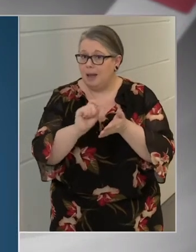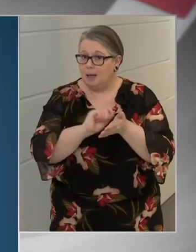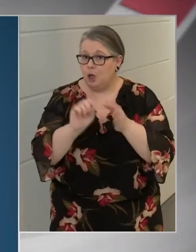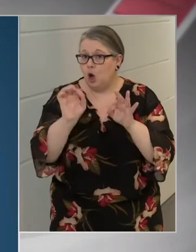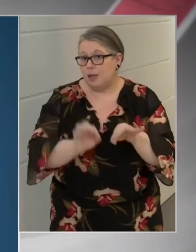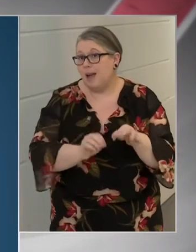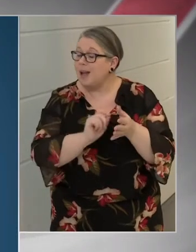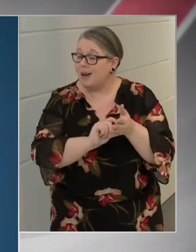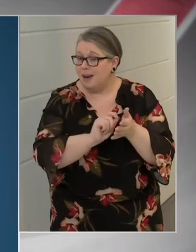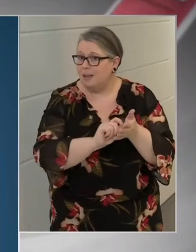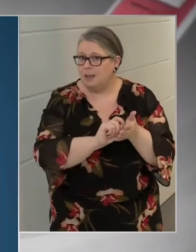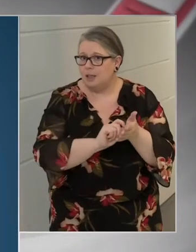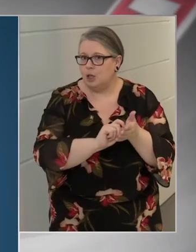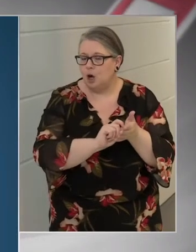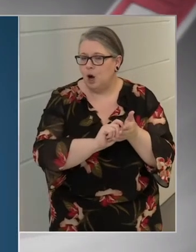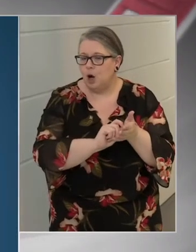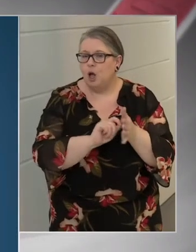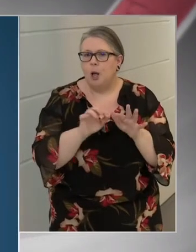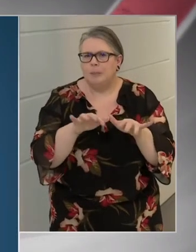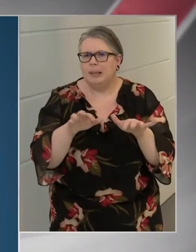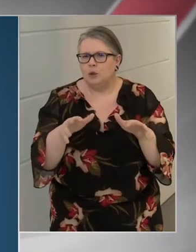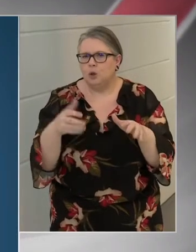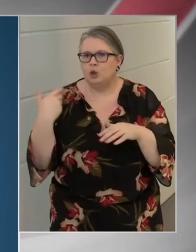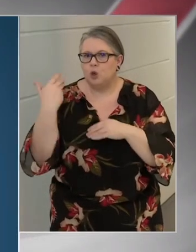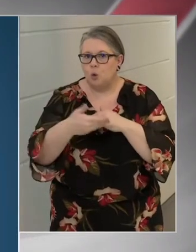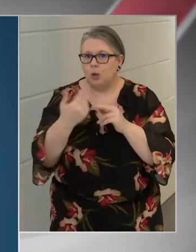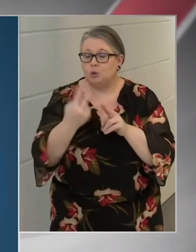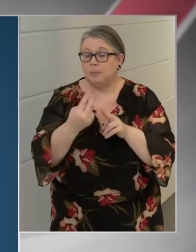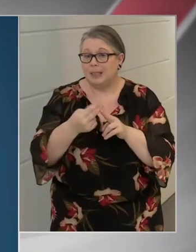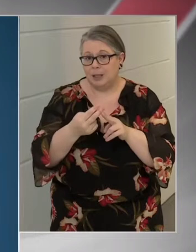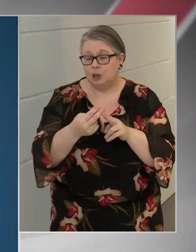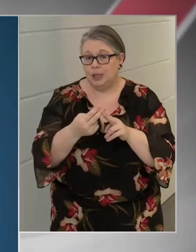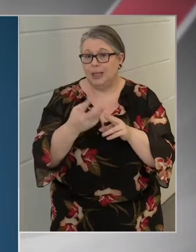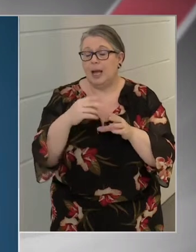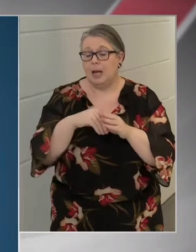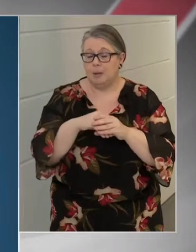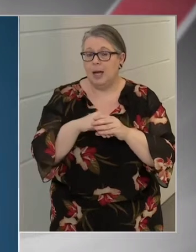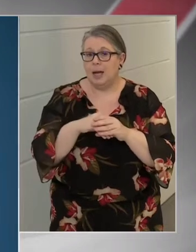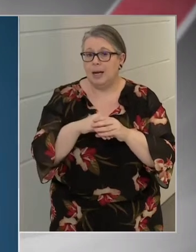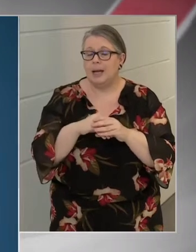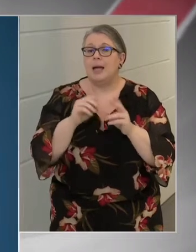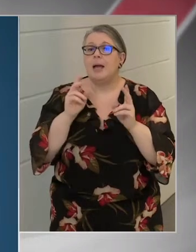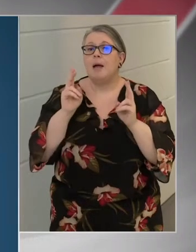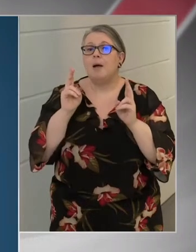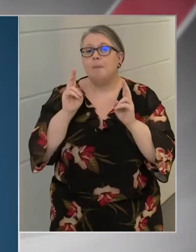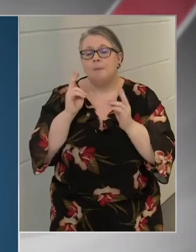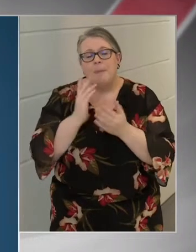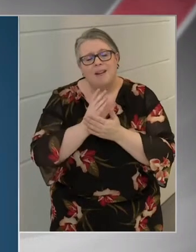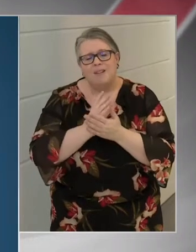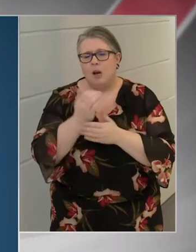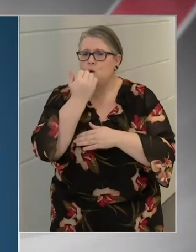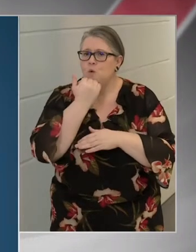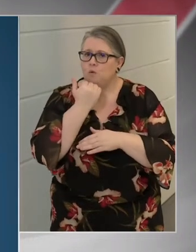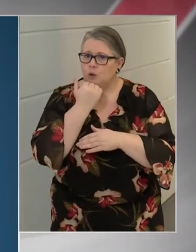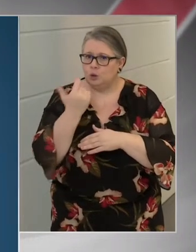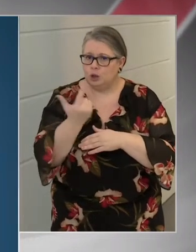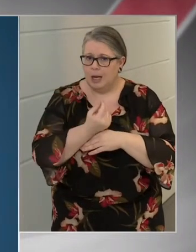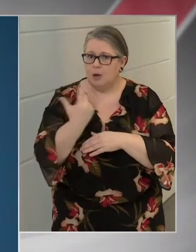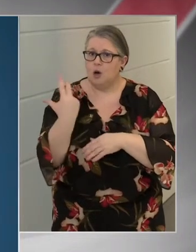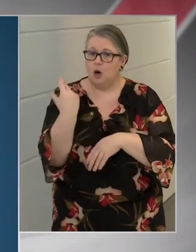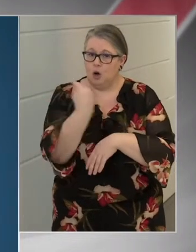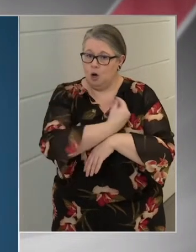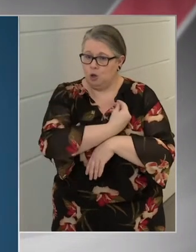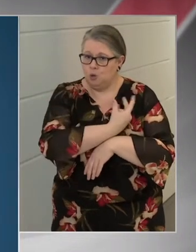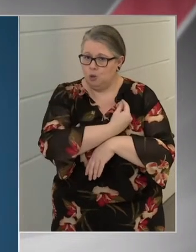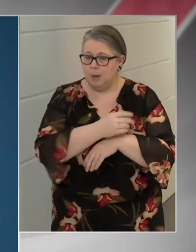gyártó azt, hogy bizonyos krónikus betegségekben kellő óvatossággal adjuk.